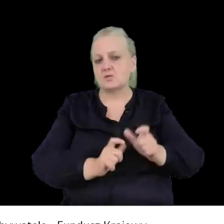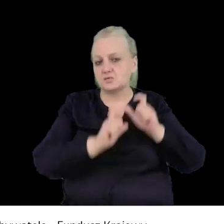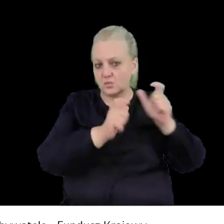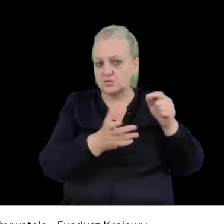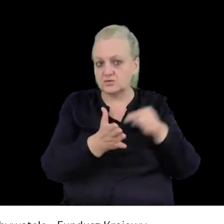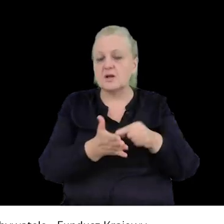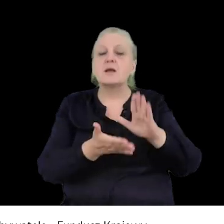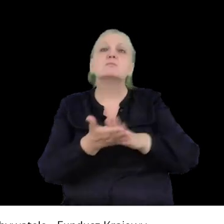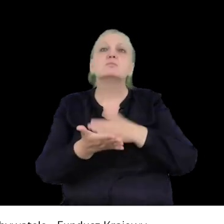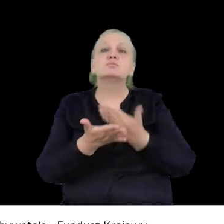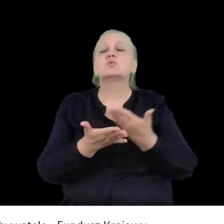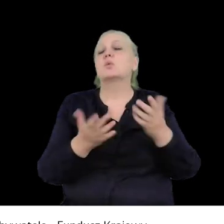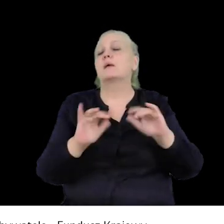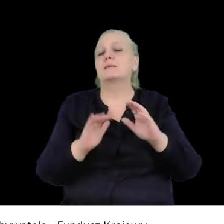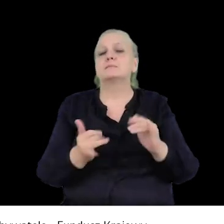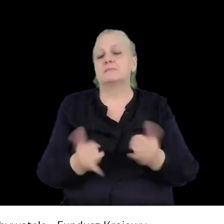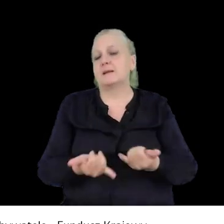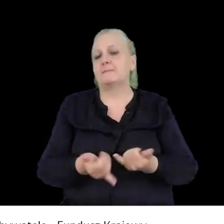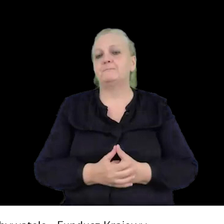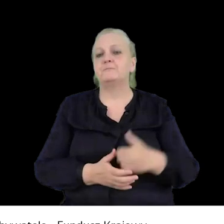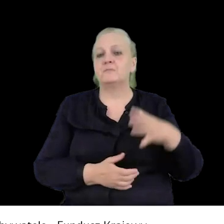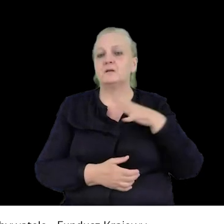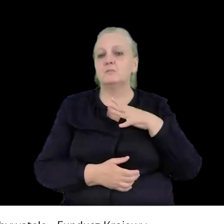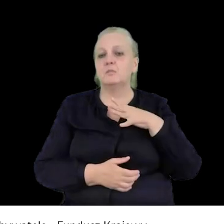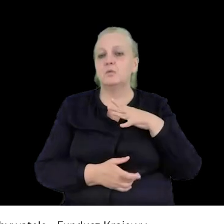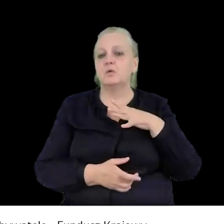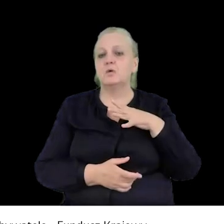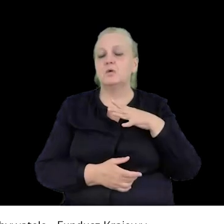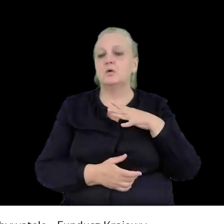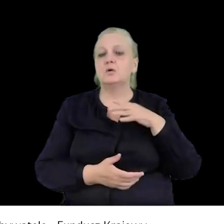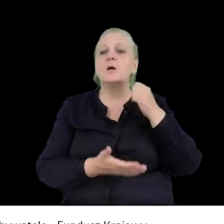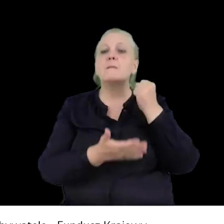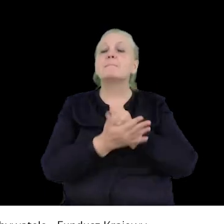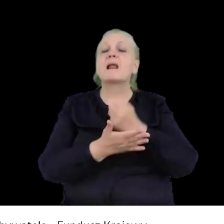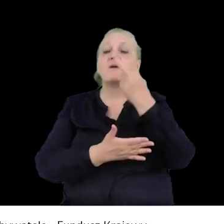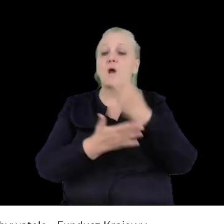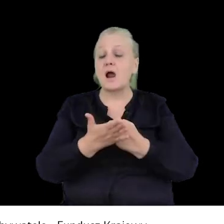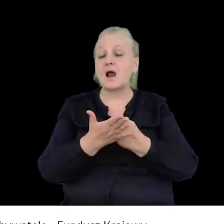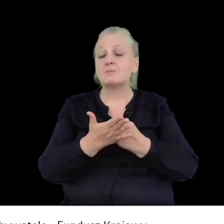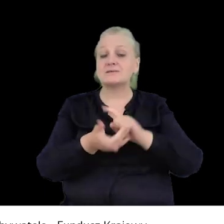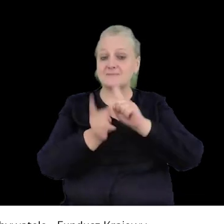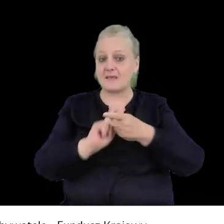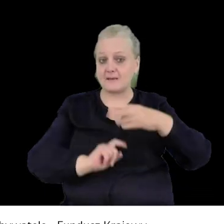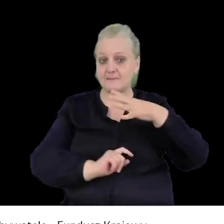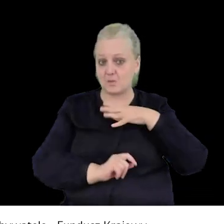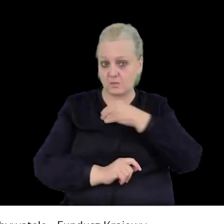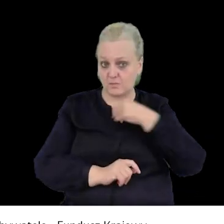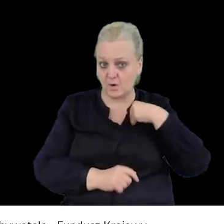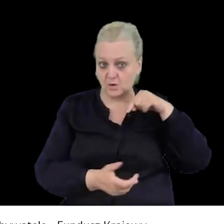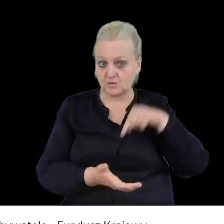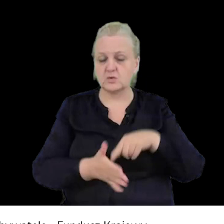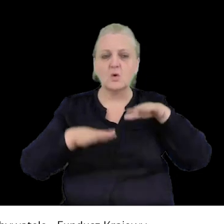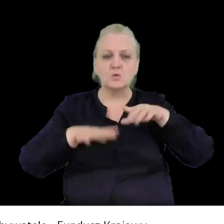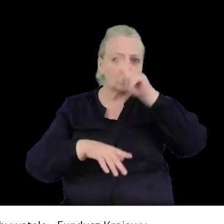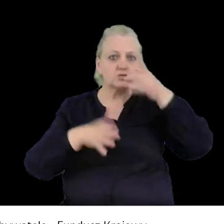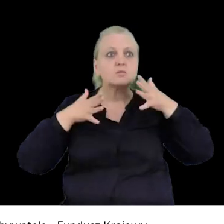Przykładem może być na przykład to, jak było... Były zmiany w prawie obracyjnym w Polsce i wtedy całe masy ludzi